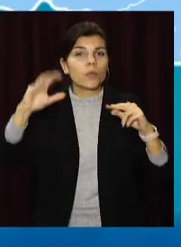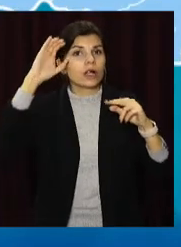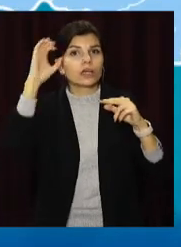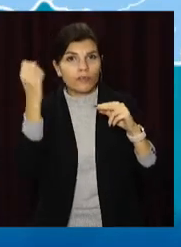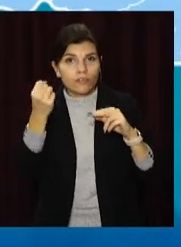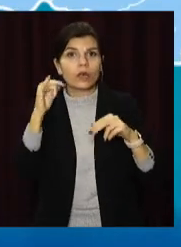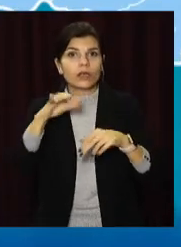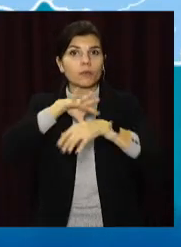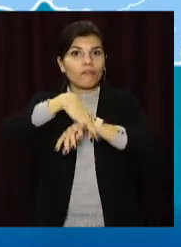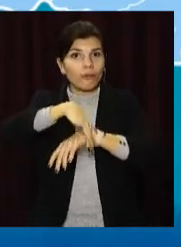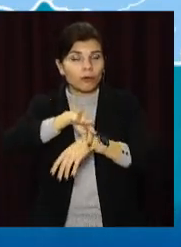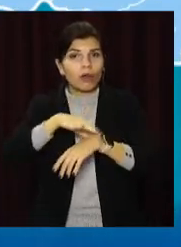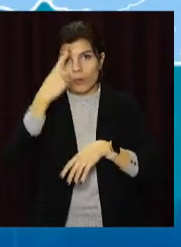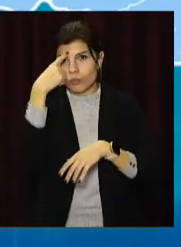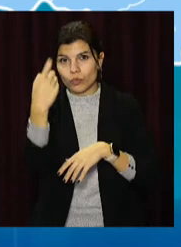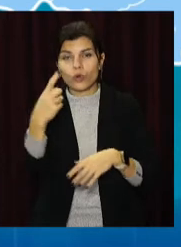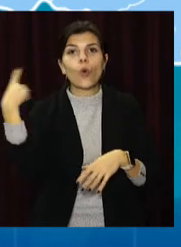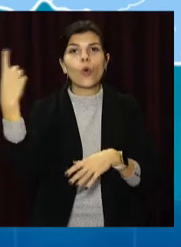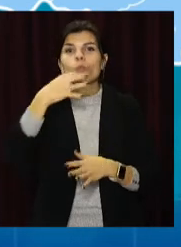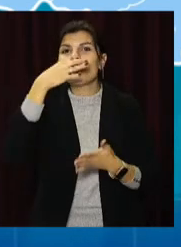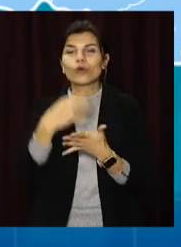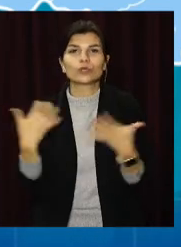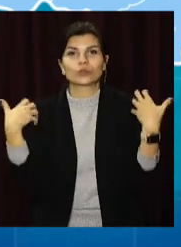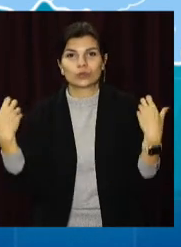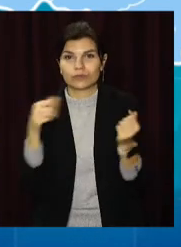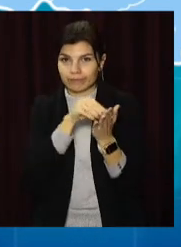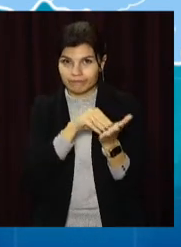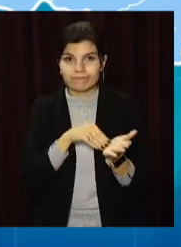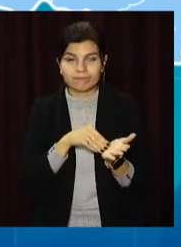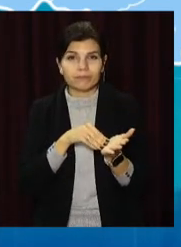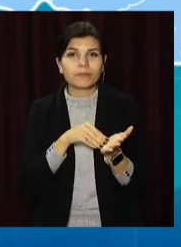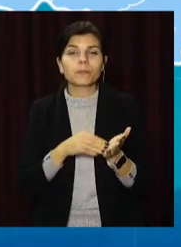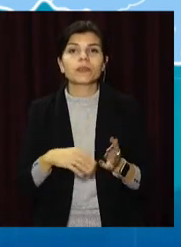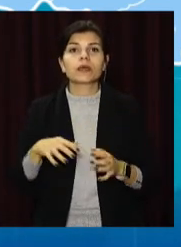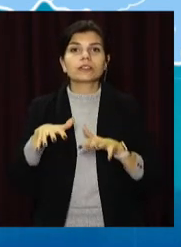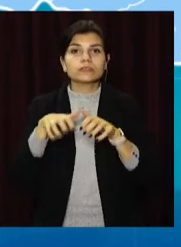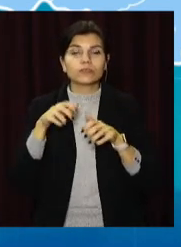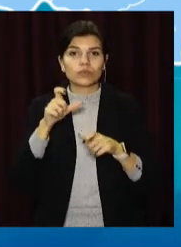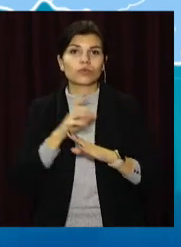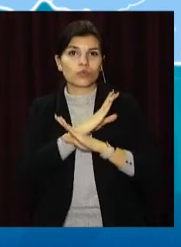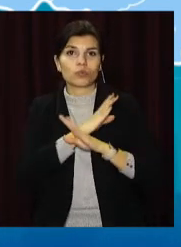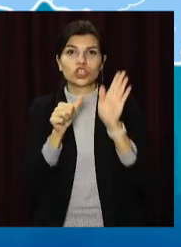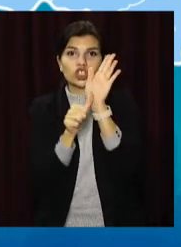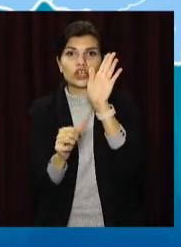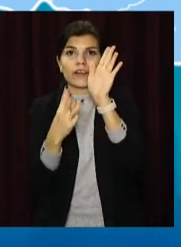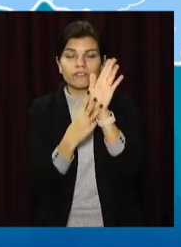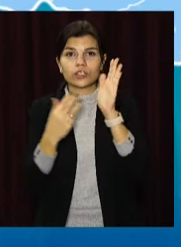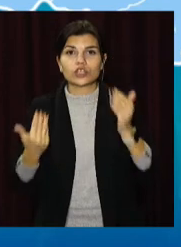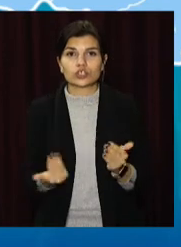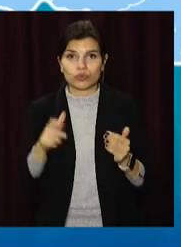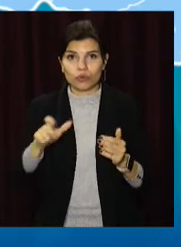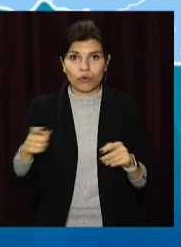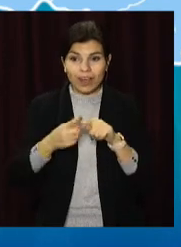Кривому Розі та Павлограді, повідомляють в обласному департаменті охорони здоров'я. Забрала недуга 68 жителів